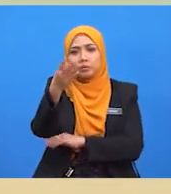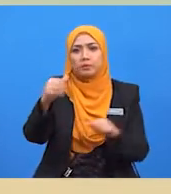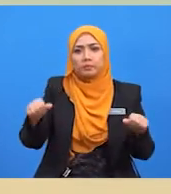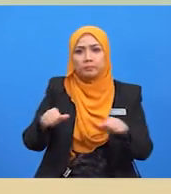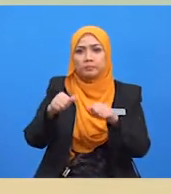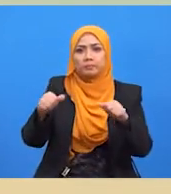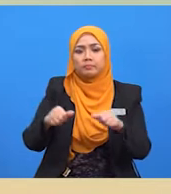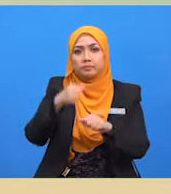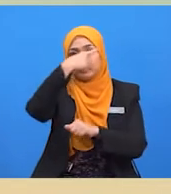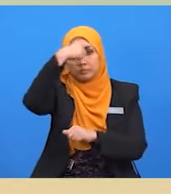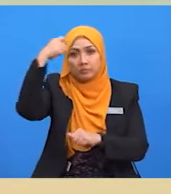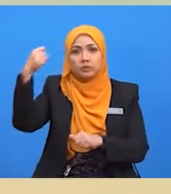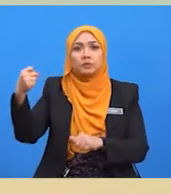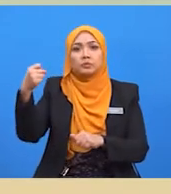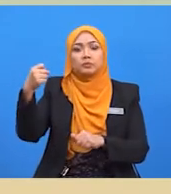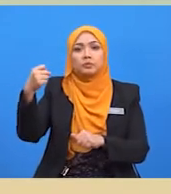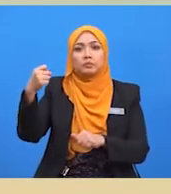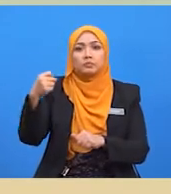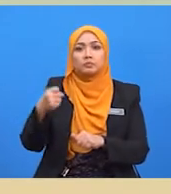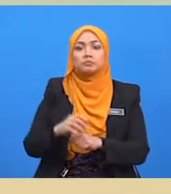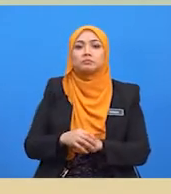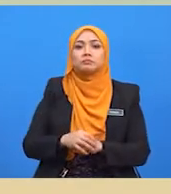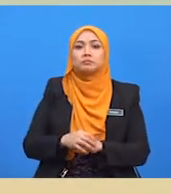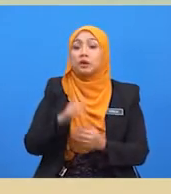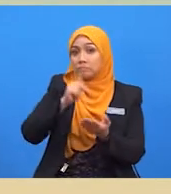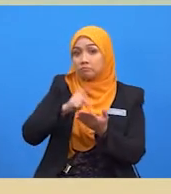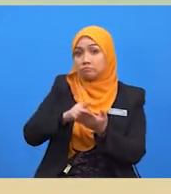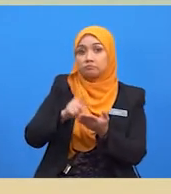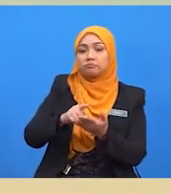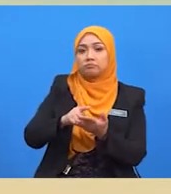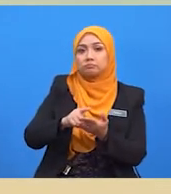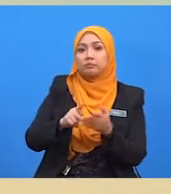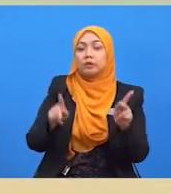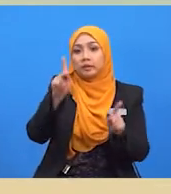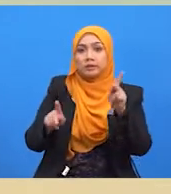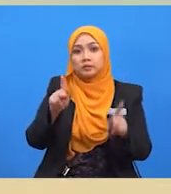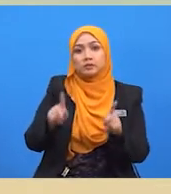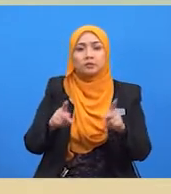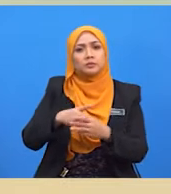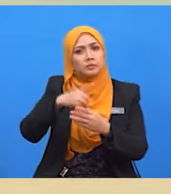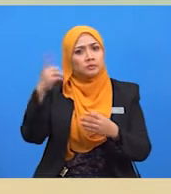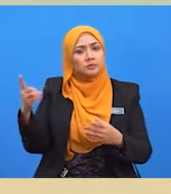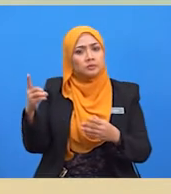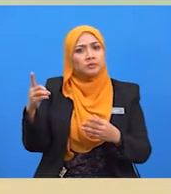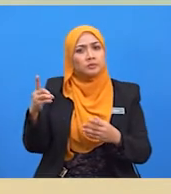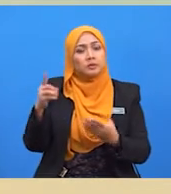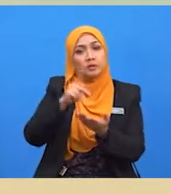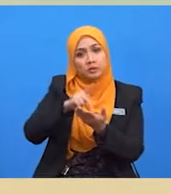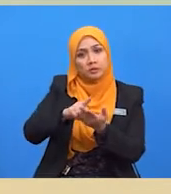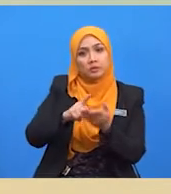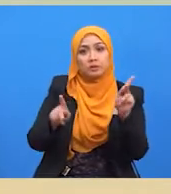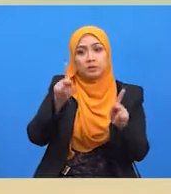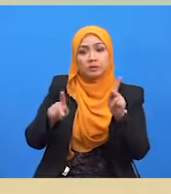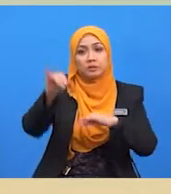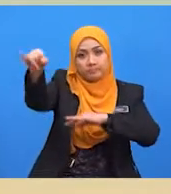tarif terhadap kuantiti diminta kereta, kuantiti ditawar kereta domestik, serta kuantiti